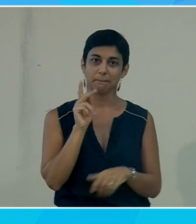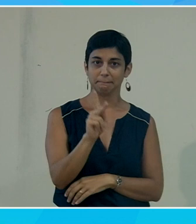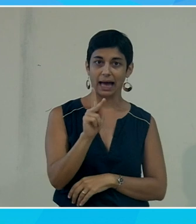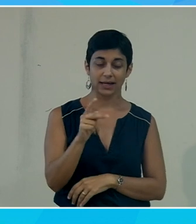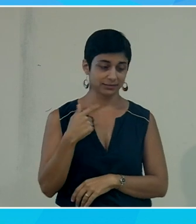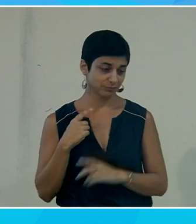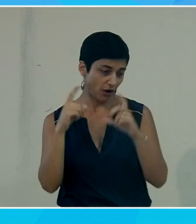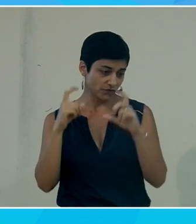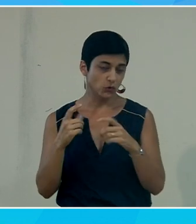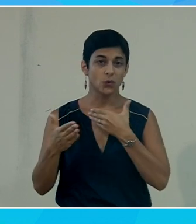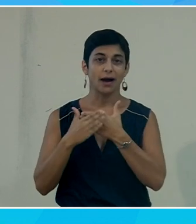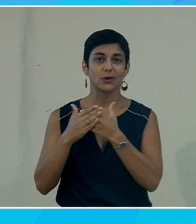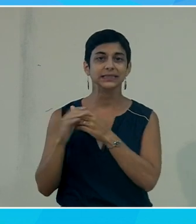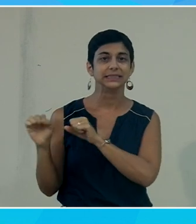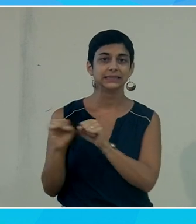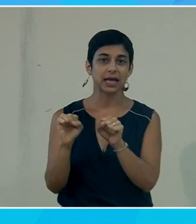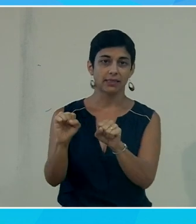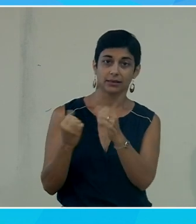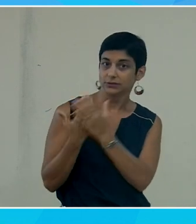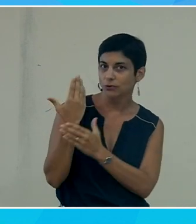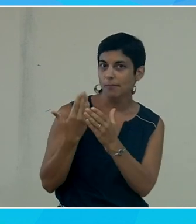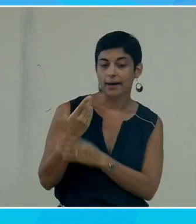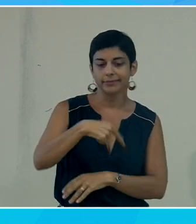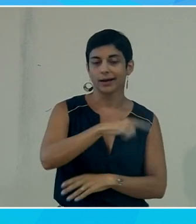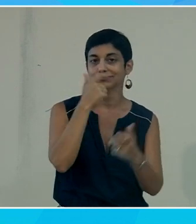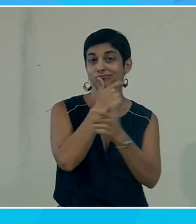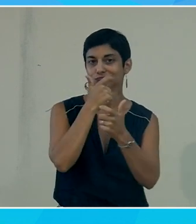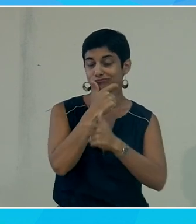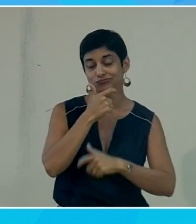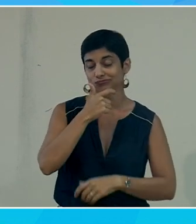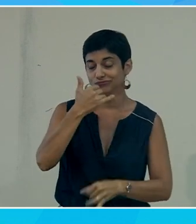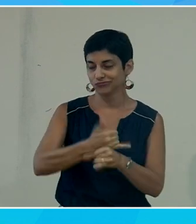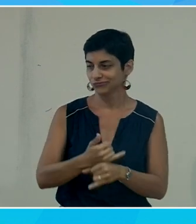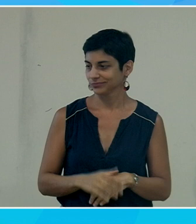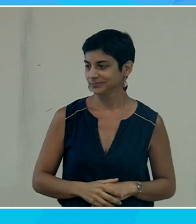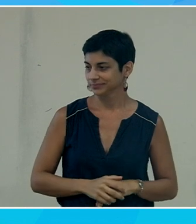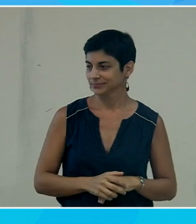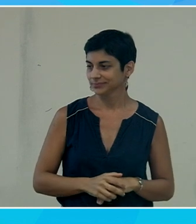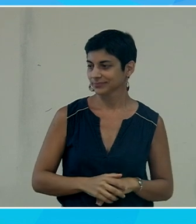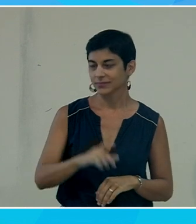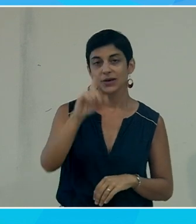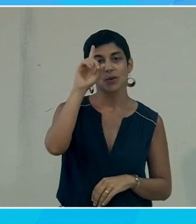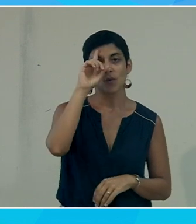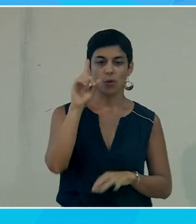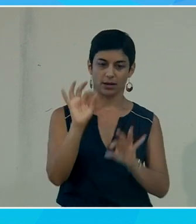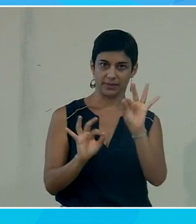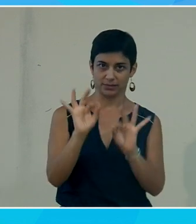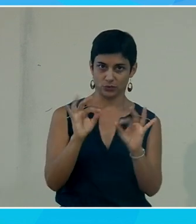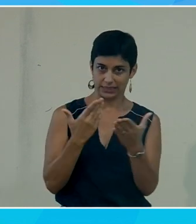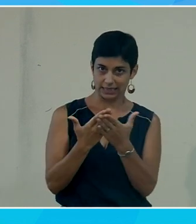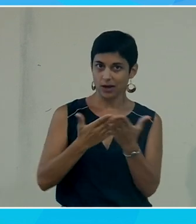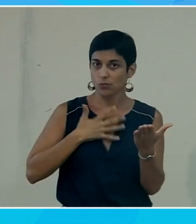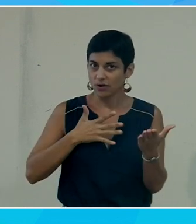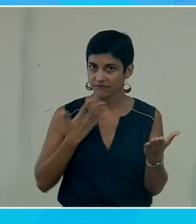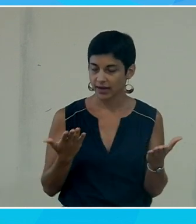en bord de scène ce matin et là, souvent, j'ai de l'hilarité dans la salle. Donc, pourquoi j'ai fait cette manip ? J'ai fait